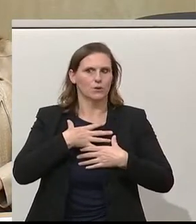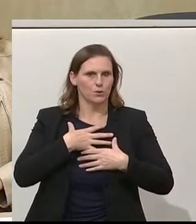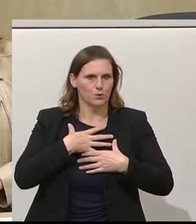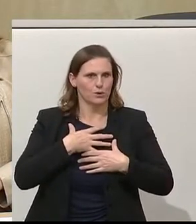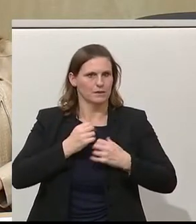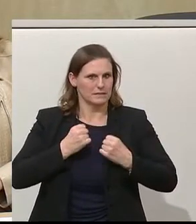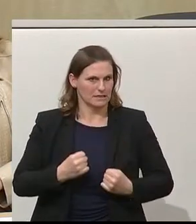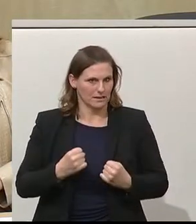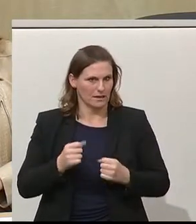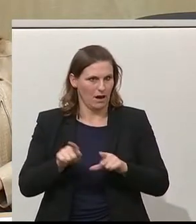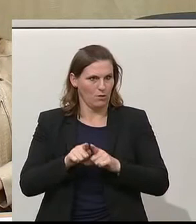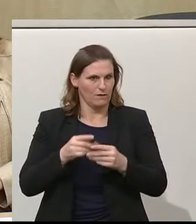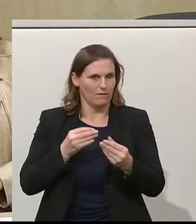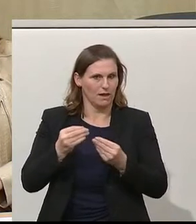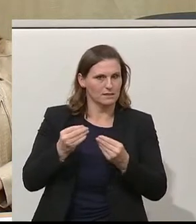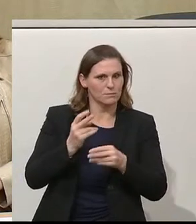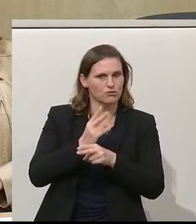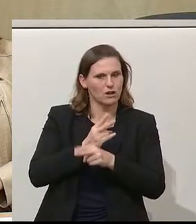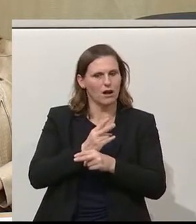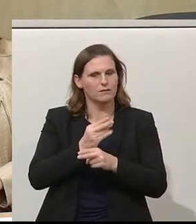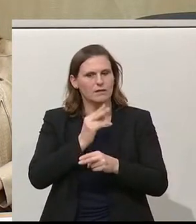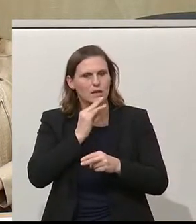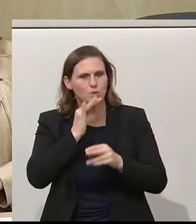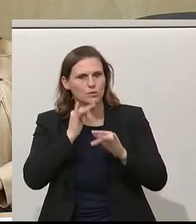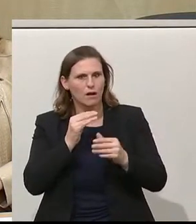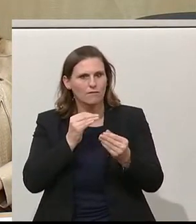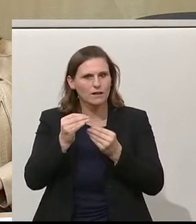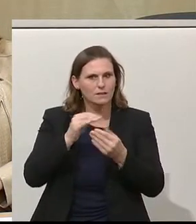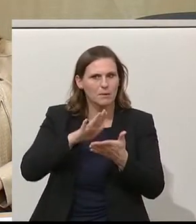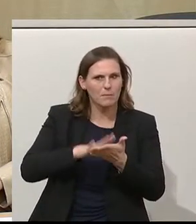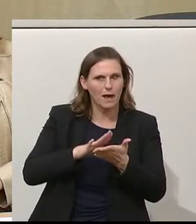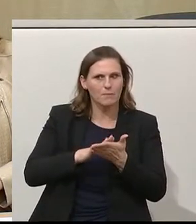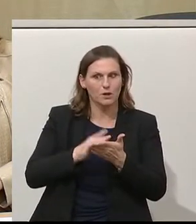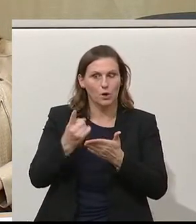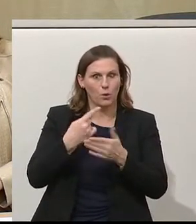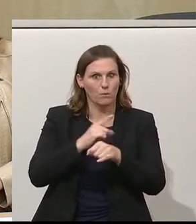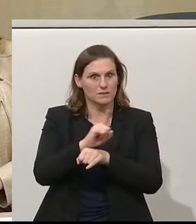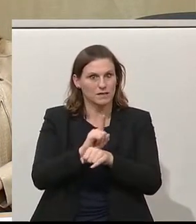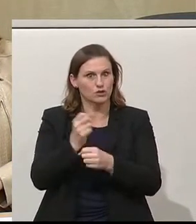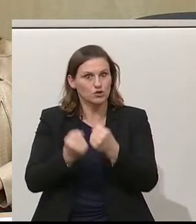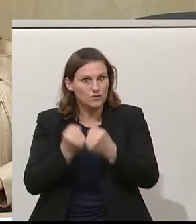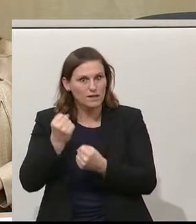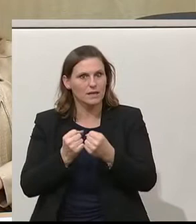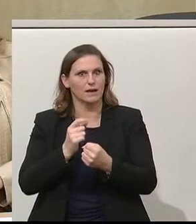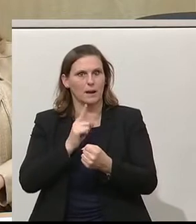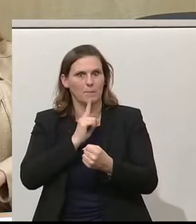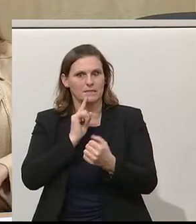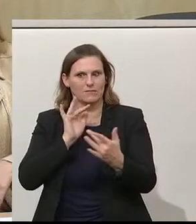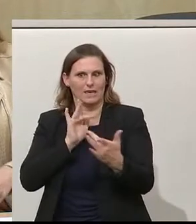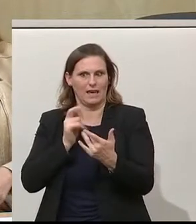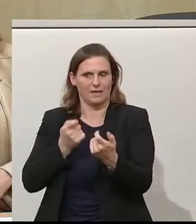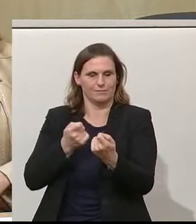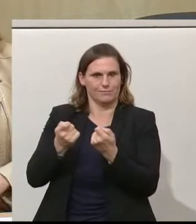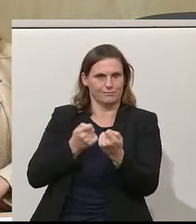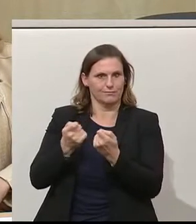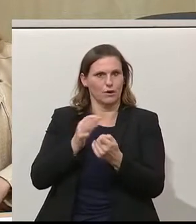um sicherzustellen, dass der Staat genügend Flexibilität aufbringen kann, um in schwierigen Zeiten gegenzusteuern. Zum Wohle